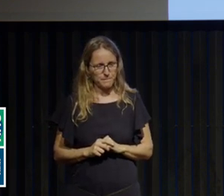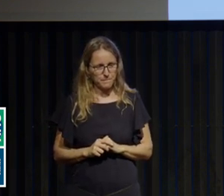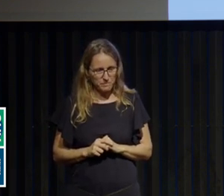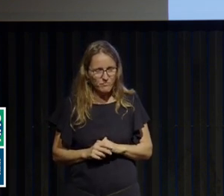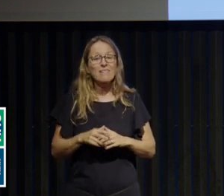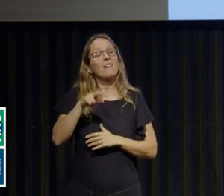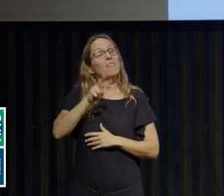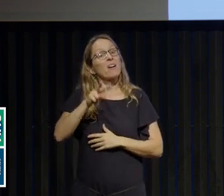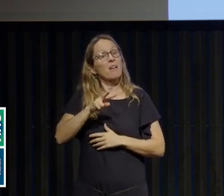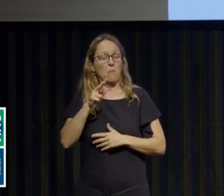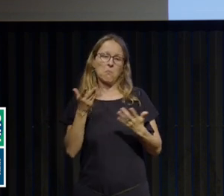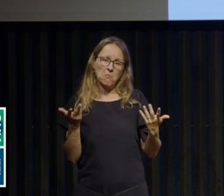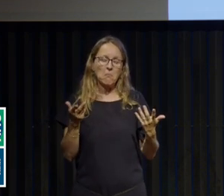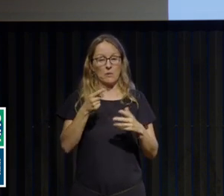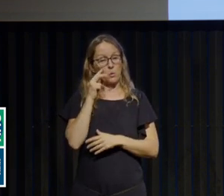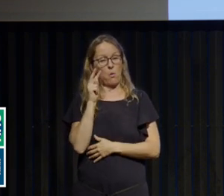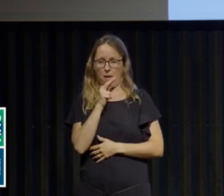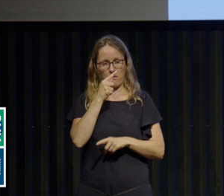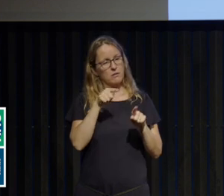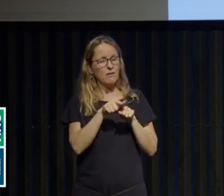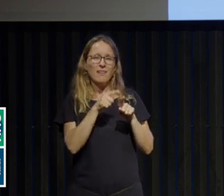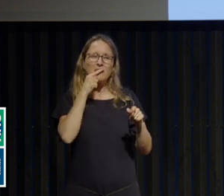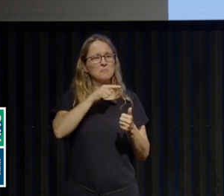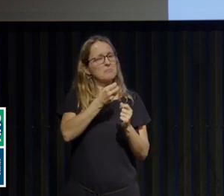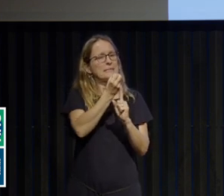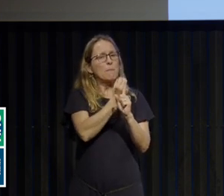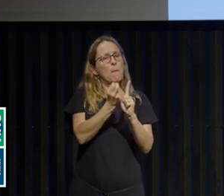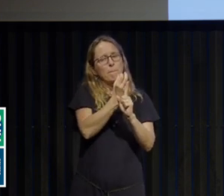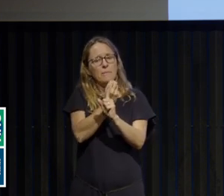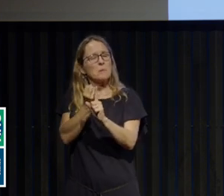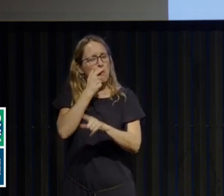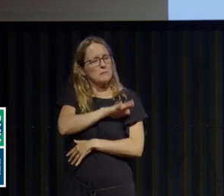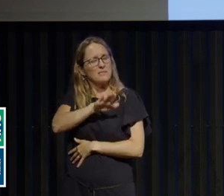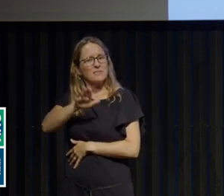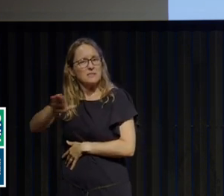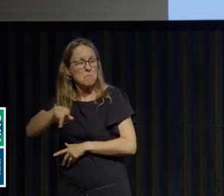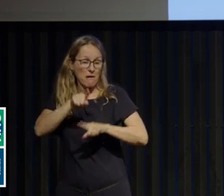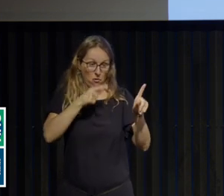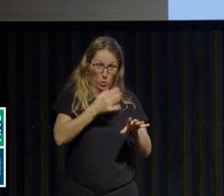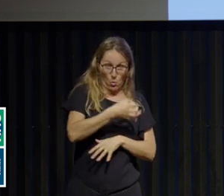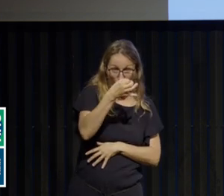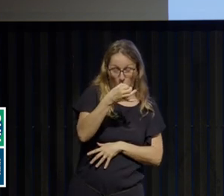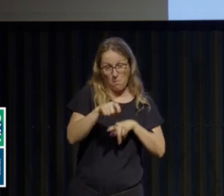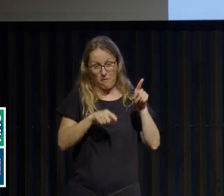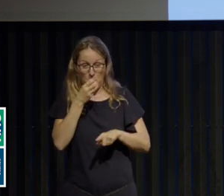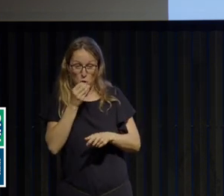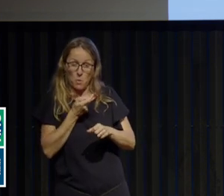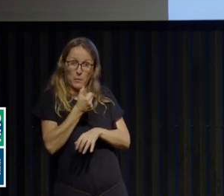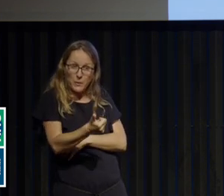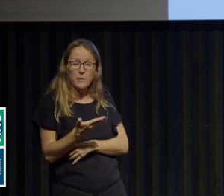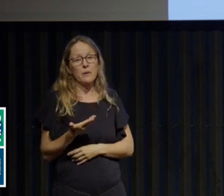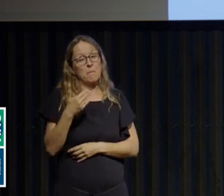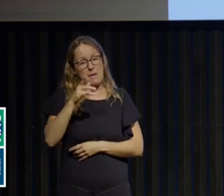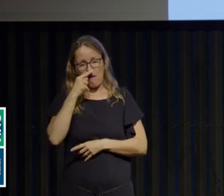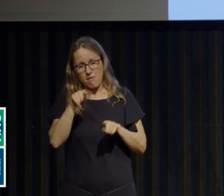apparence, effectivement, ce sont des tableaux différents. C'est pour certains du trop, pour d'autres du pas assez. Mais sous l'apparence, on va le voir,